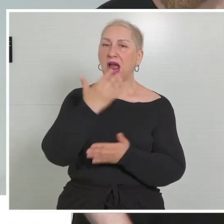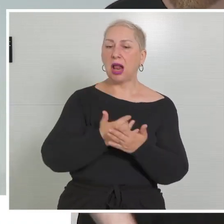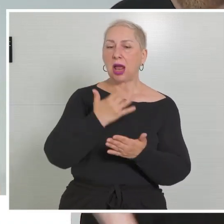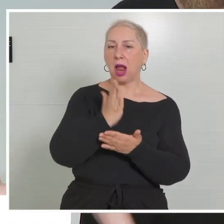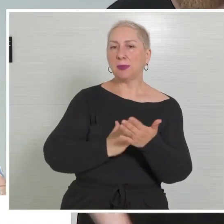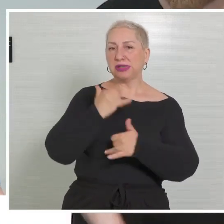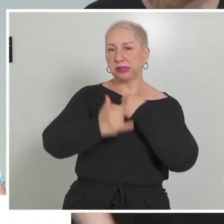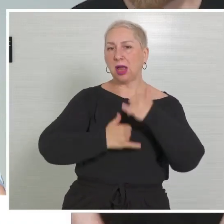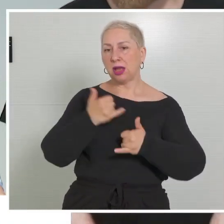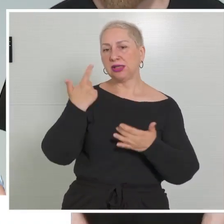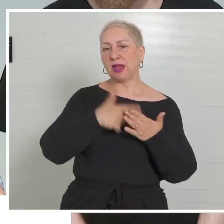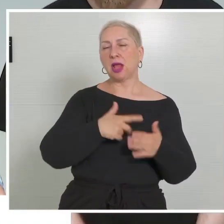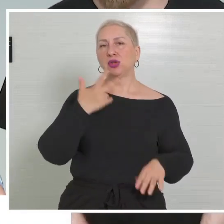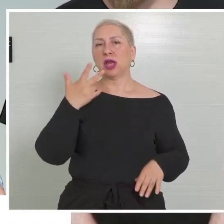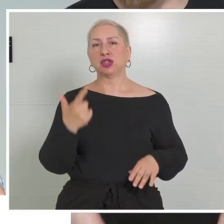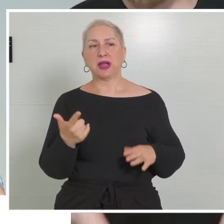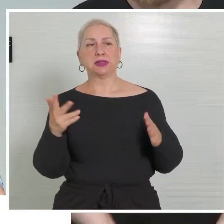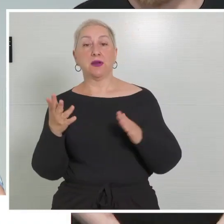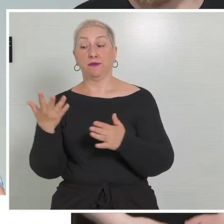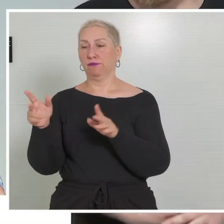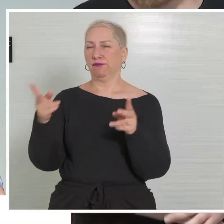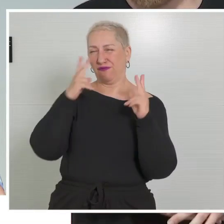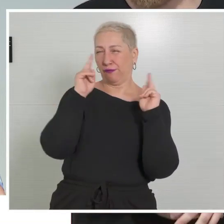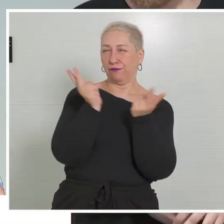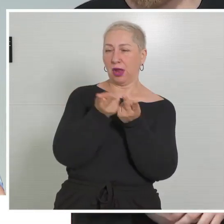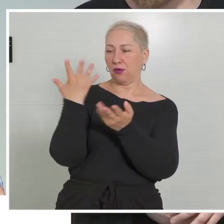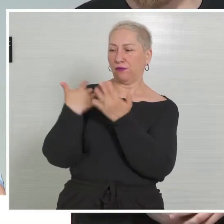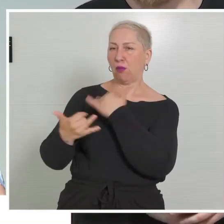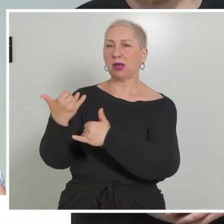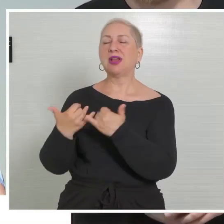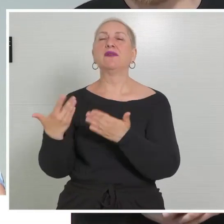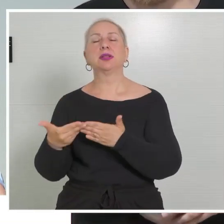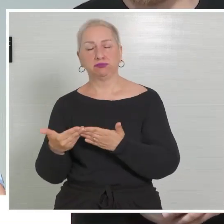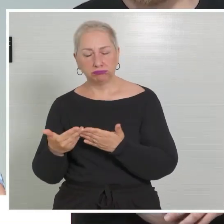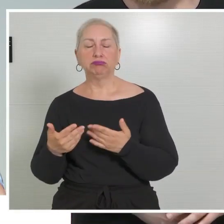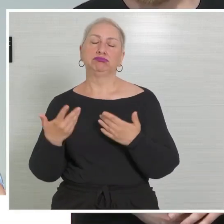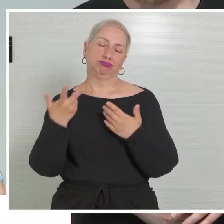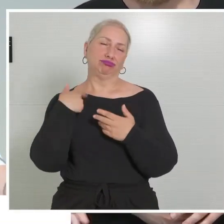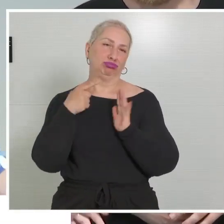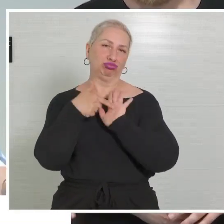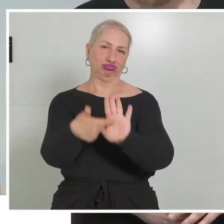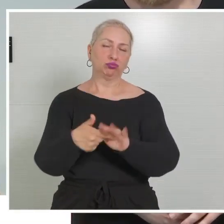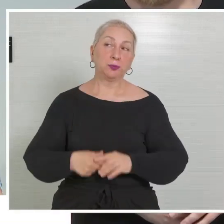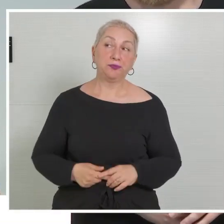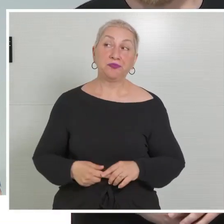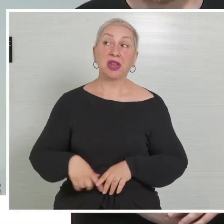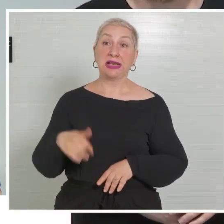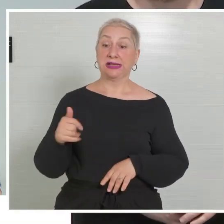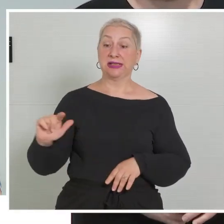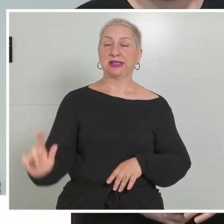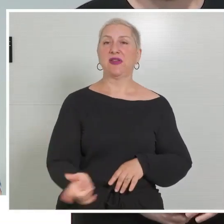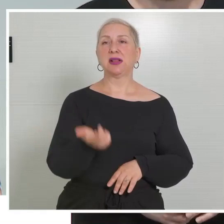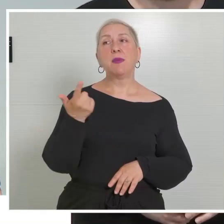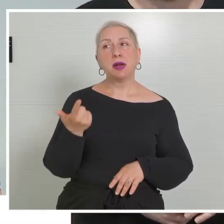im Vergleich zum Vorjahr verändert und weiterentwickelt hat. Ich freue mich, dass ich auch jetzt zum zweiten Mal von